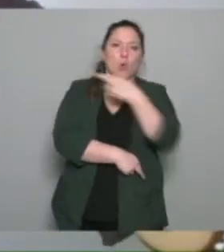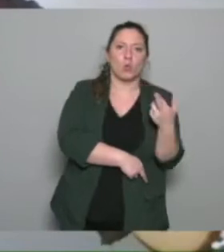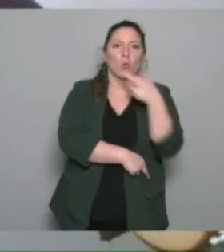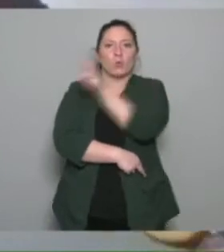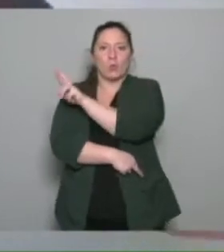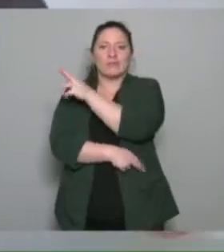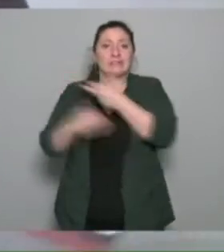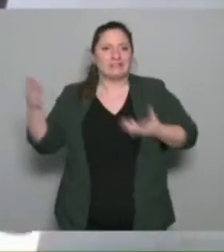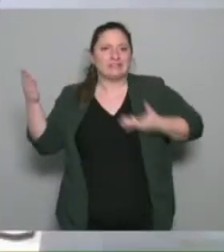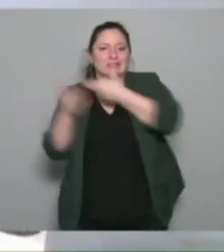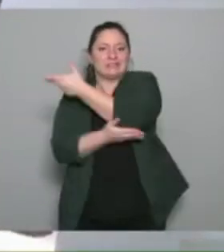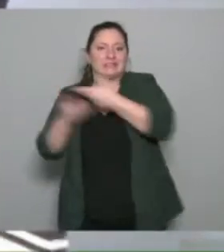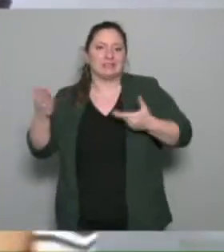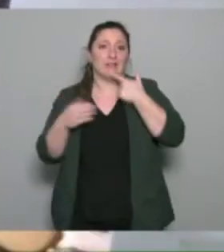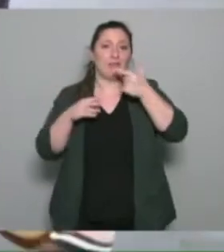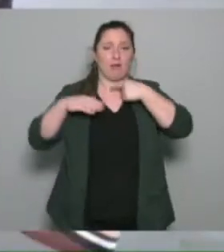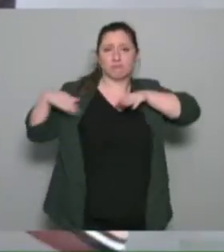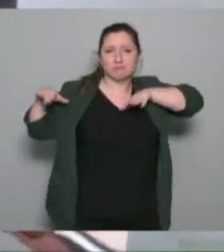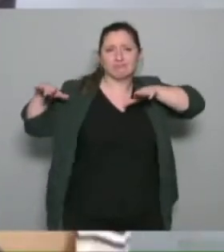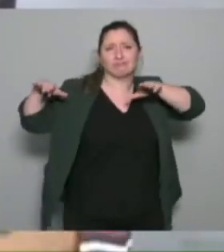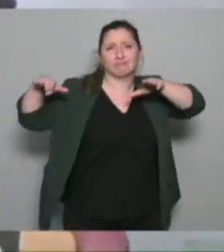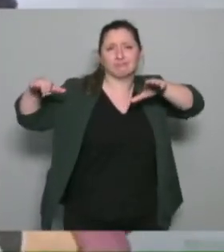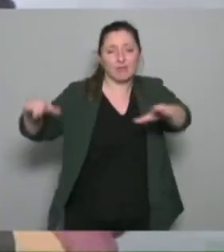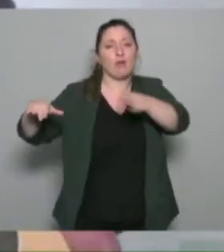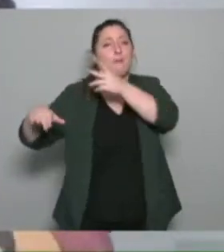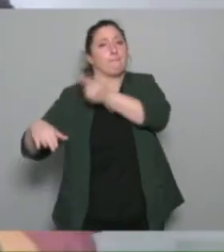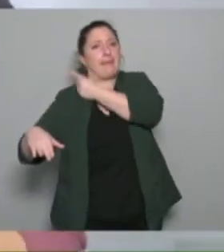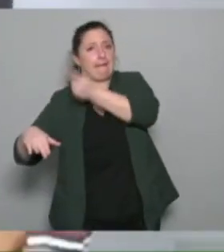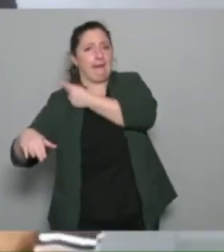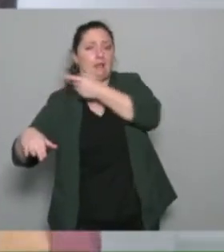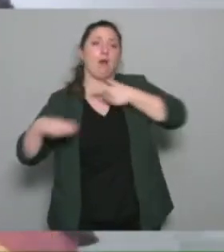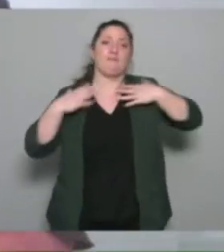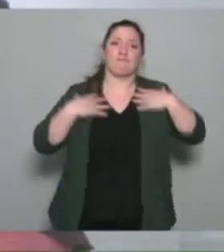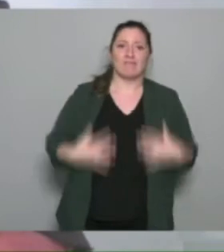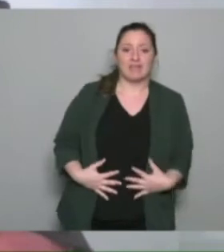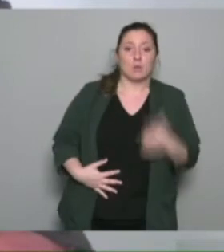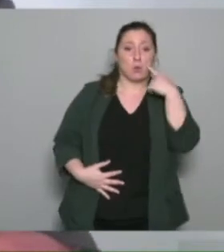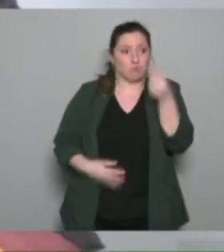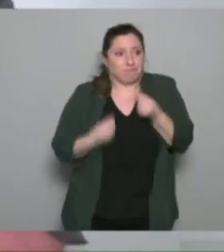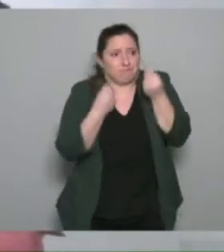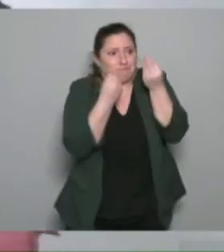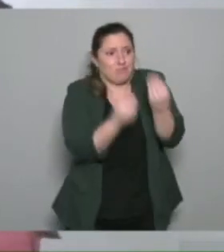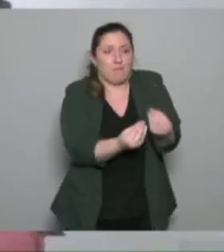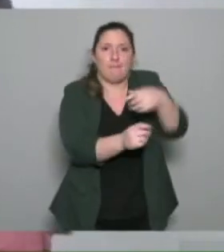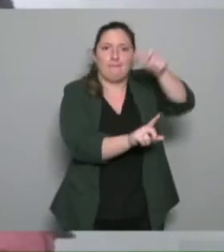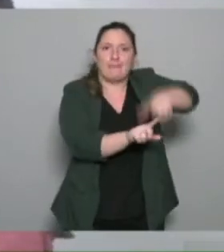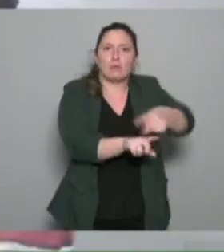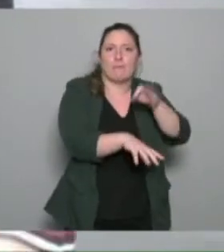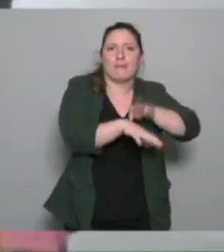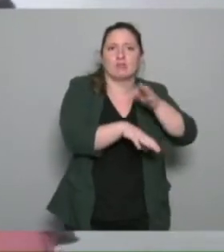médical et l'activité physique pour qu'après justement le patient en se sentant accompagné il puisse